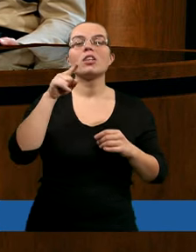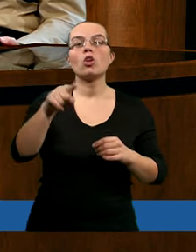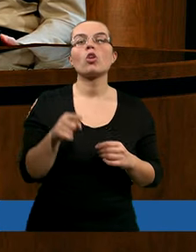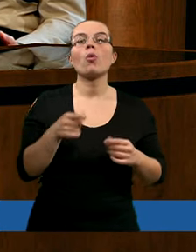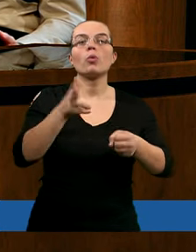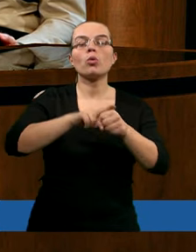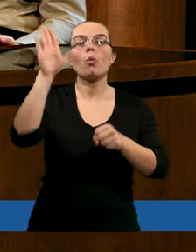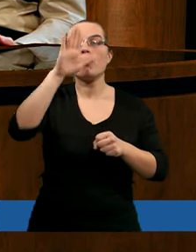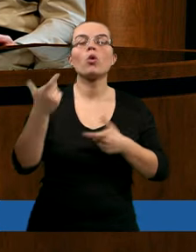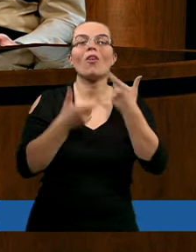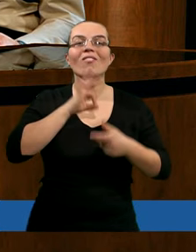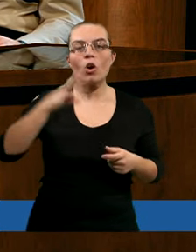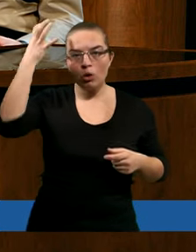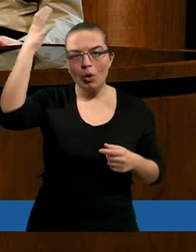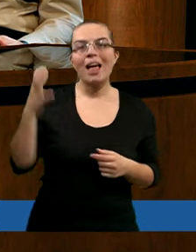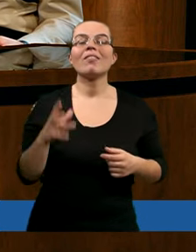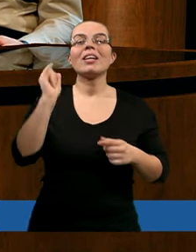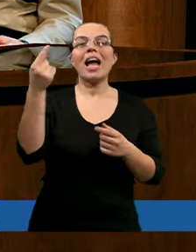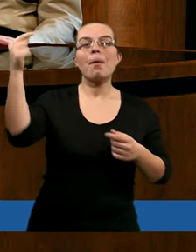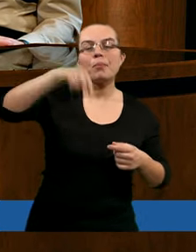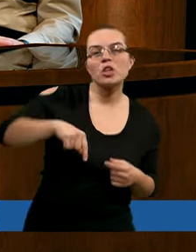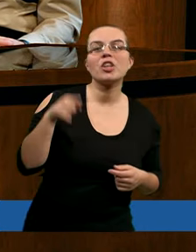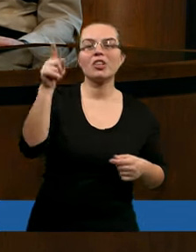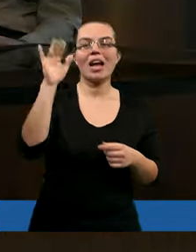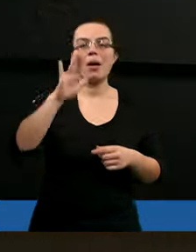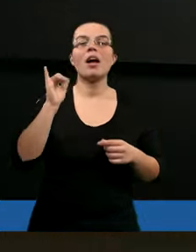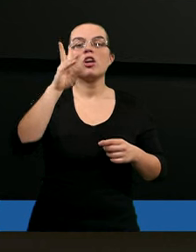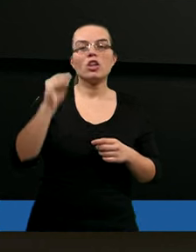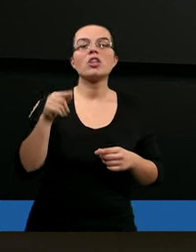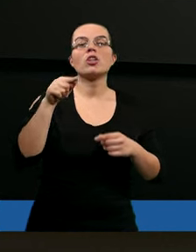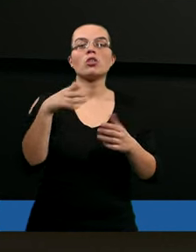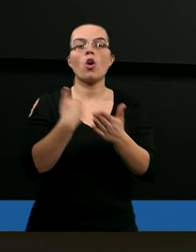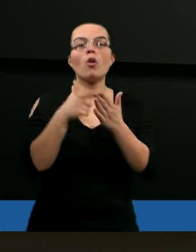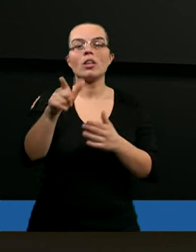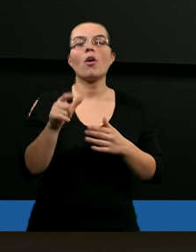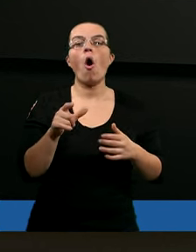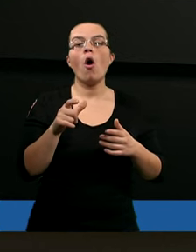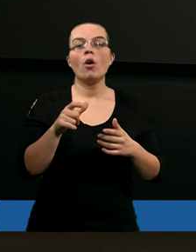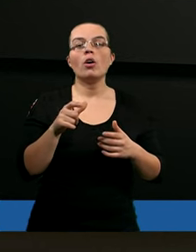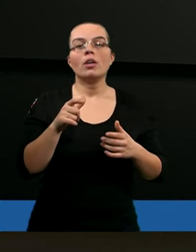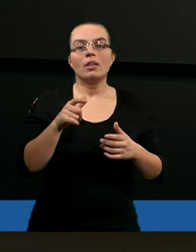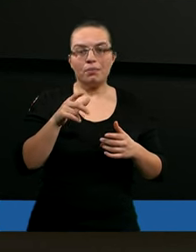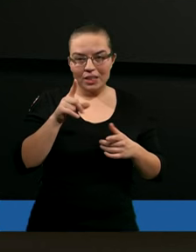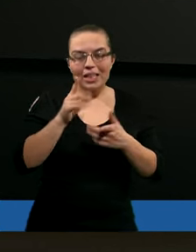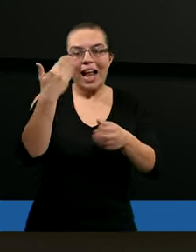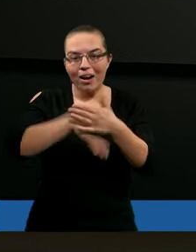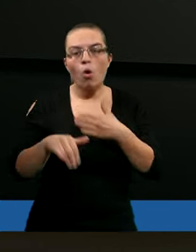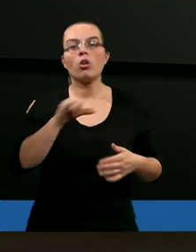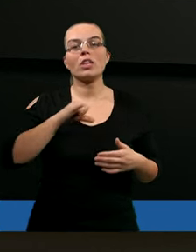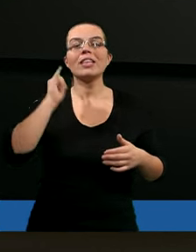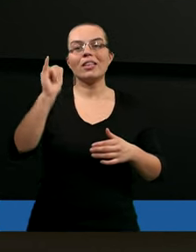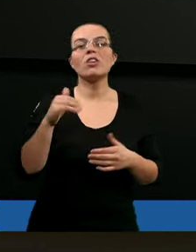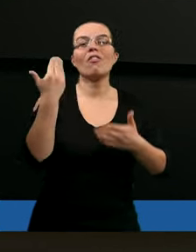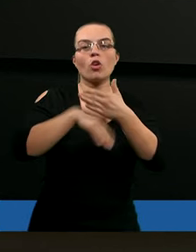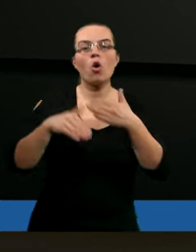że Bóg ustanowi swoje królestwo, że przyjdzie Syn Człowieczy, że historia tego grzechu się zakończy i w